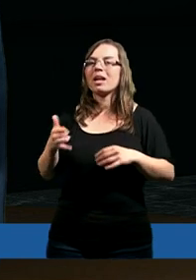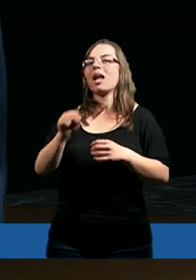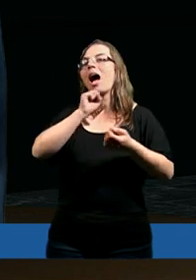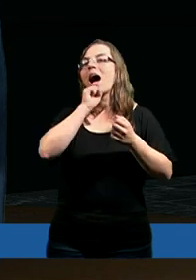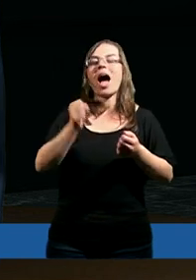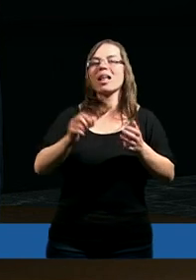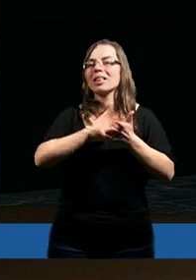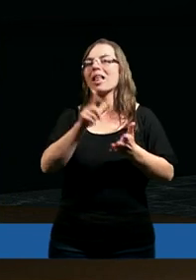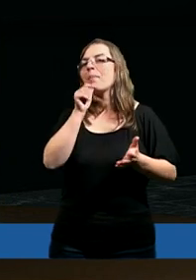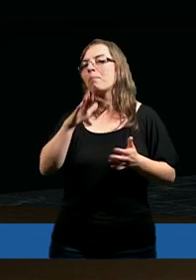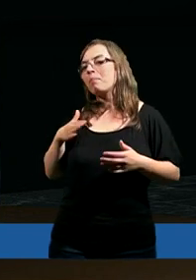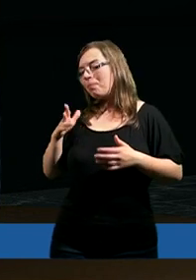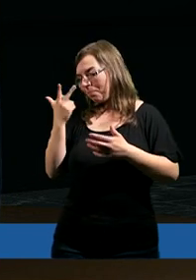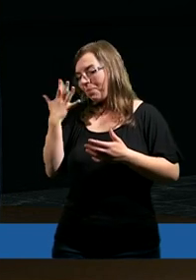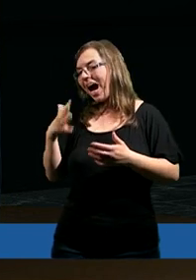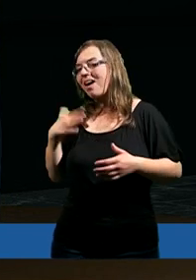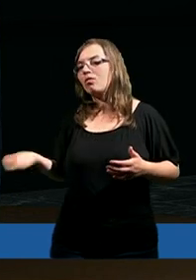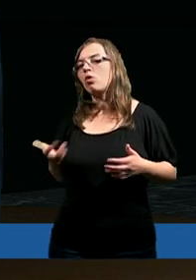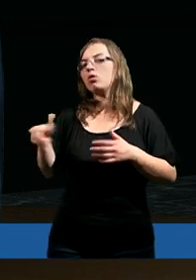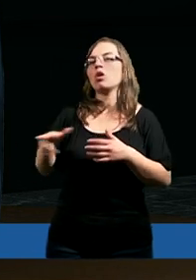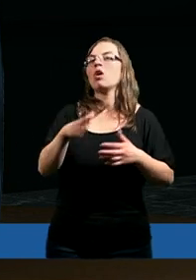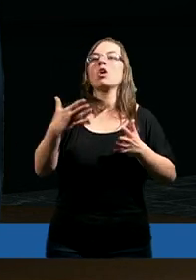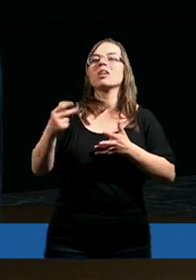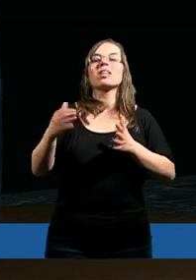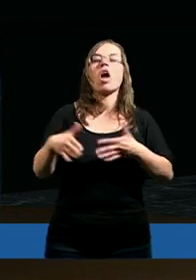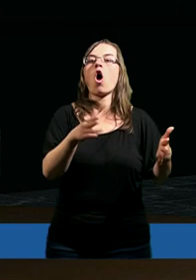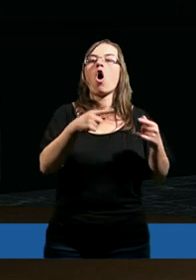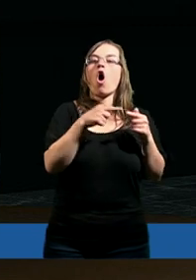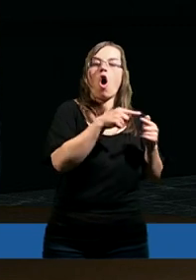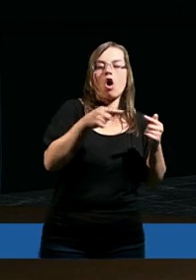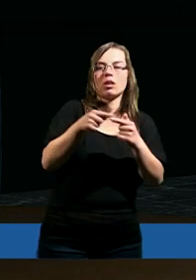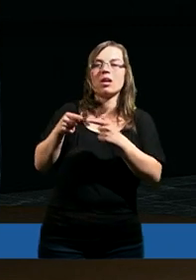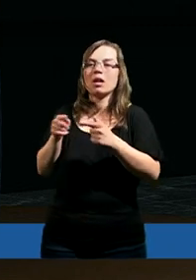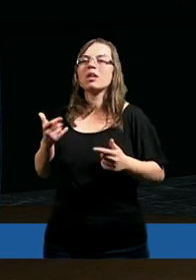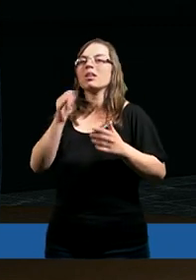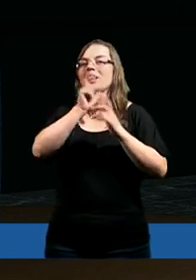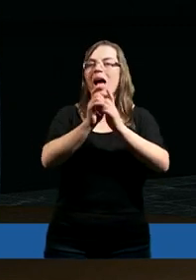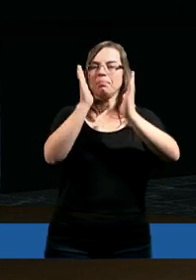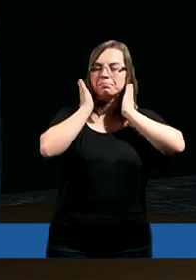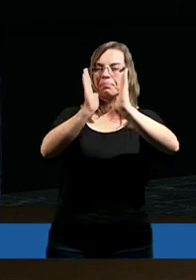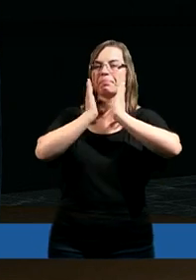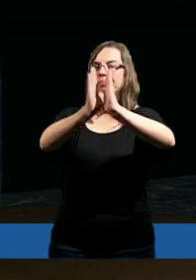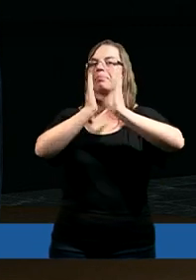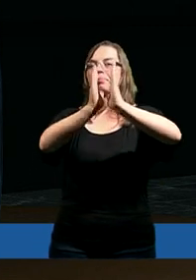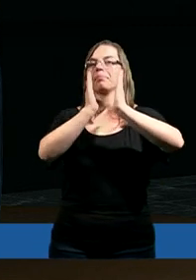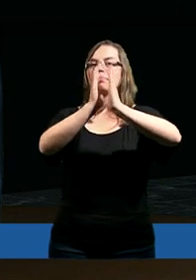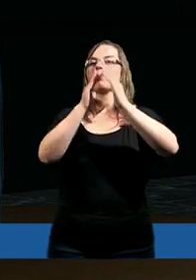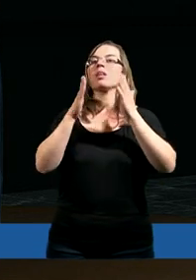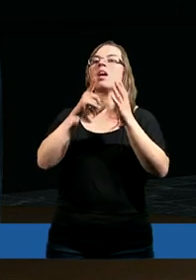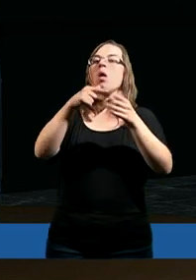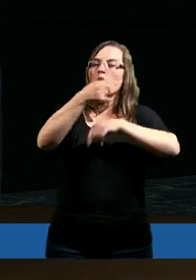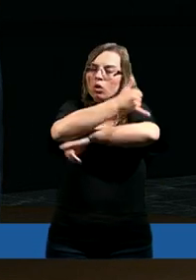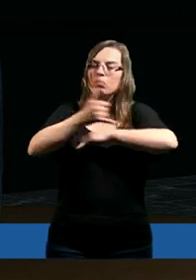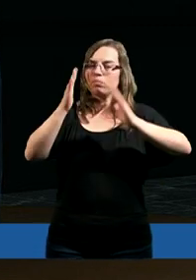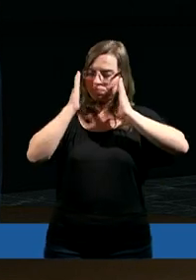podkreślane, ani na prawo nie schodzili, nie chodzili rowami, chodzili prostą drogą, którą